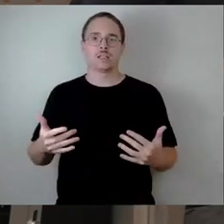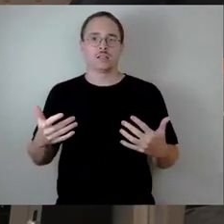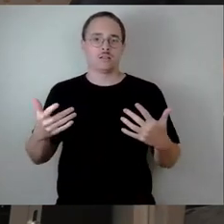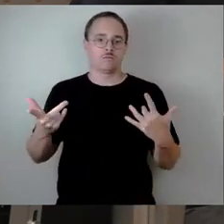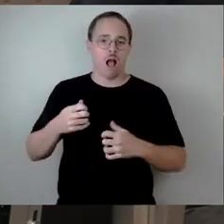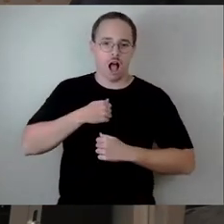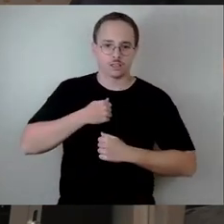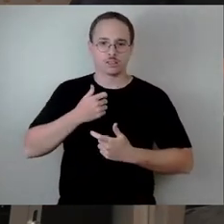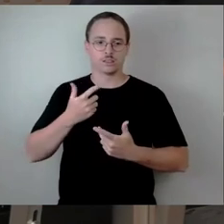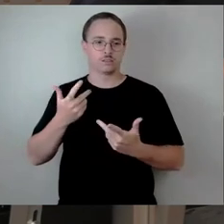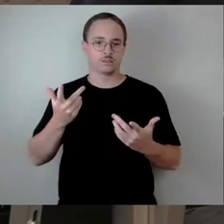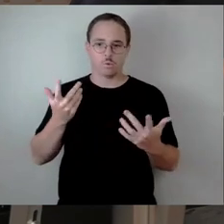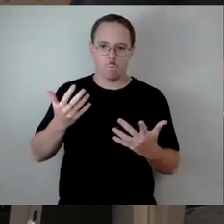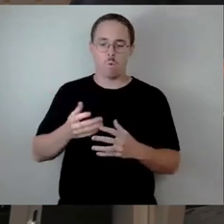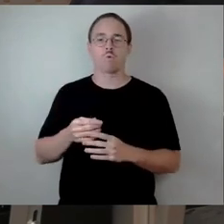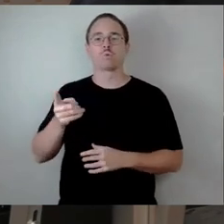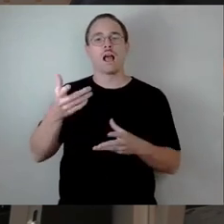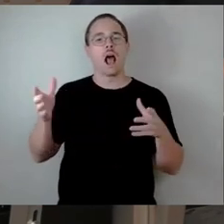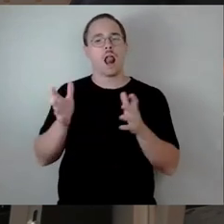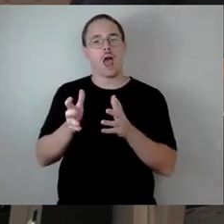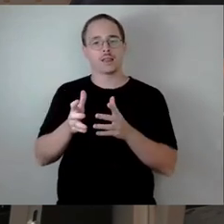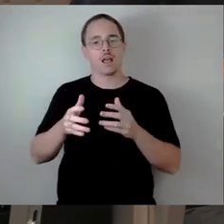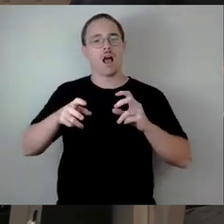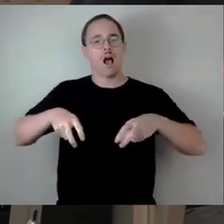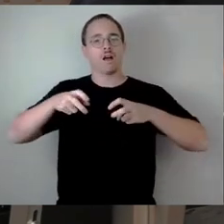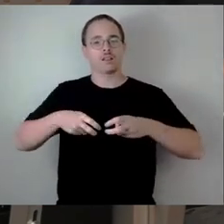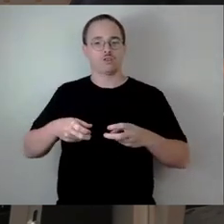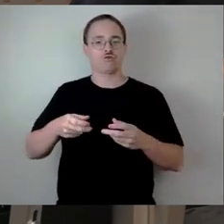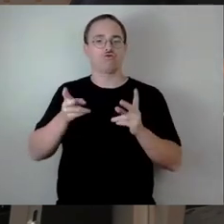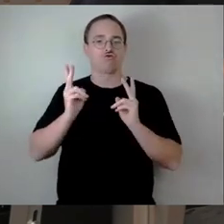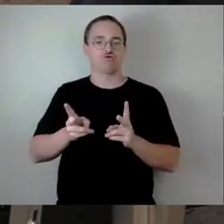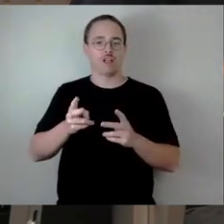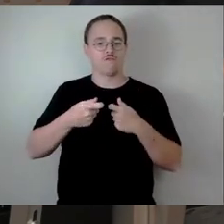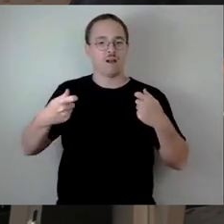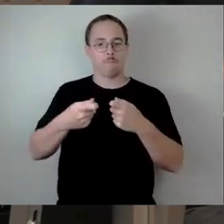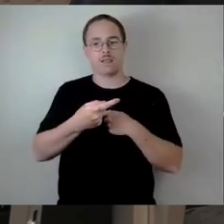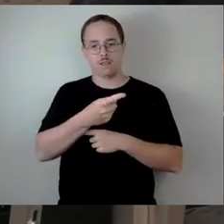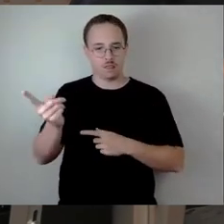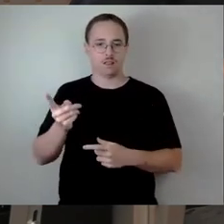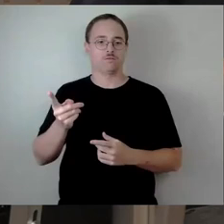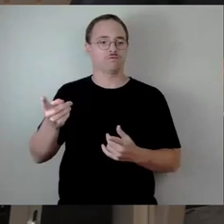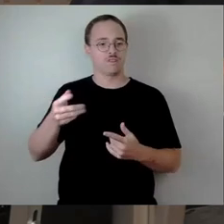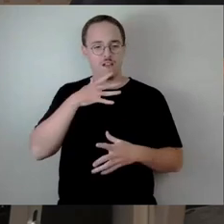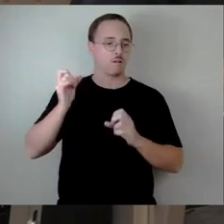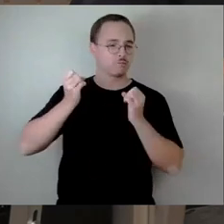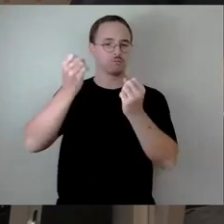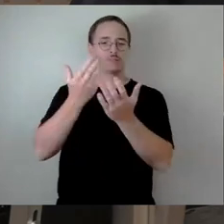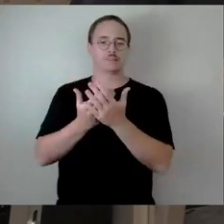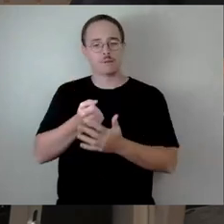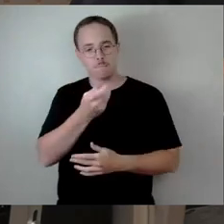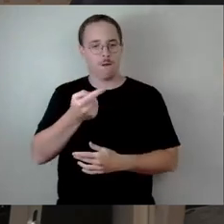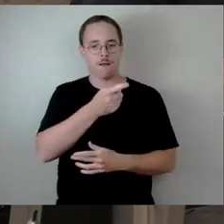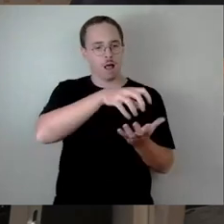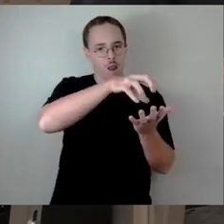Stadtverbandes zu verdanken ist, dass wir manche Anlagen so erhalten konnten, wie sie jetzt sind. Aber das ist ja nicht Ende der Fahnenstang.